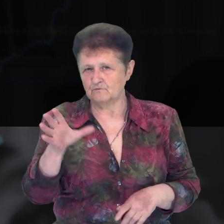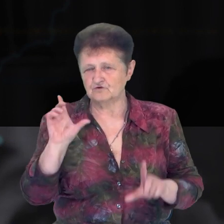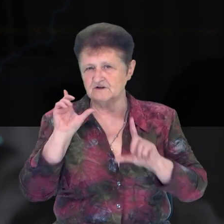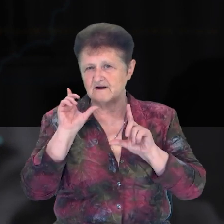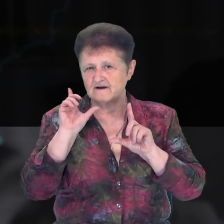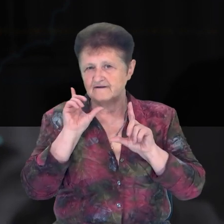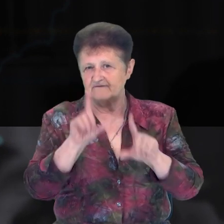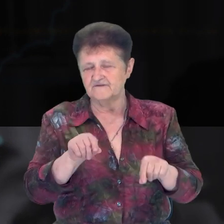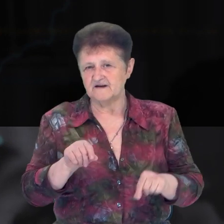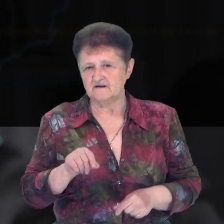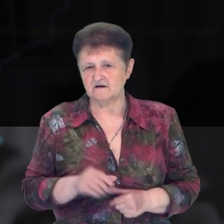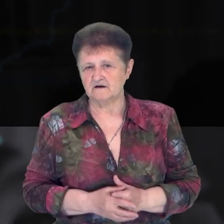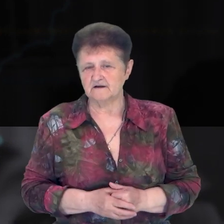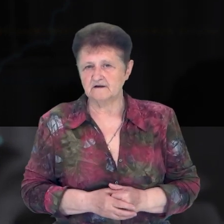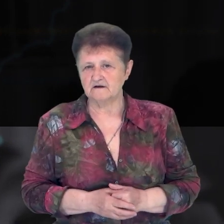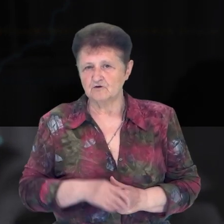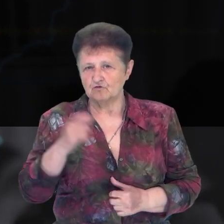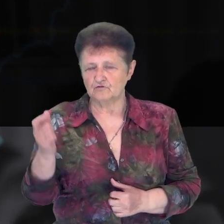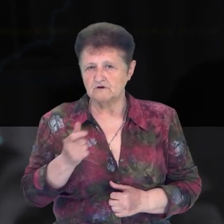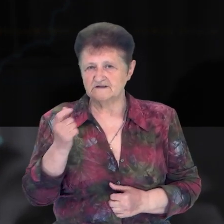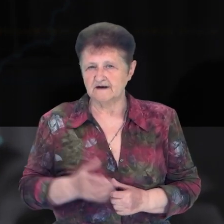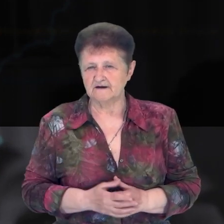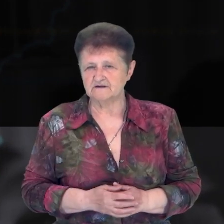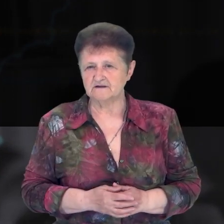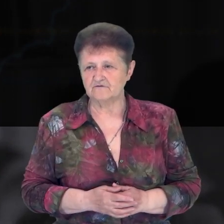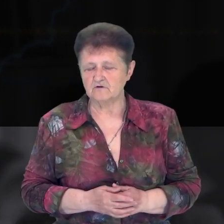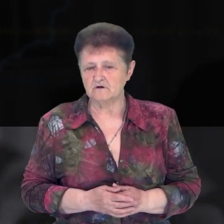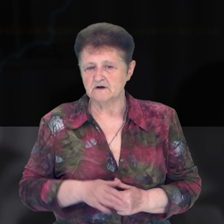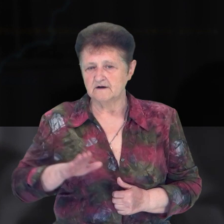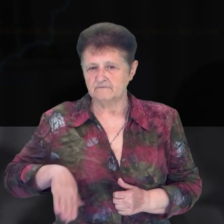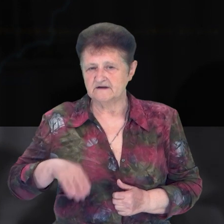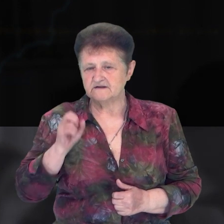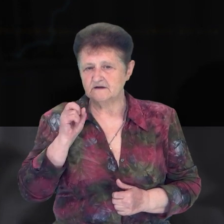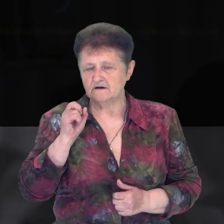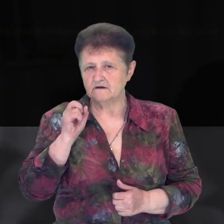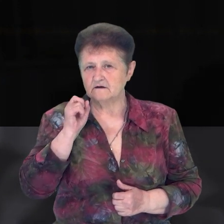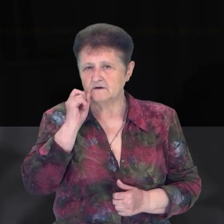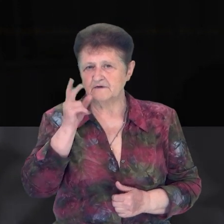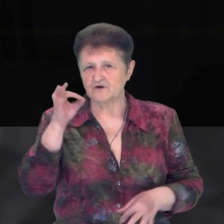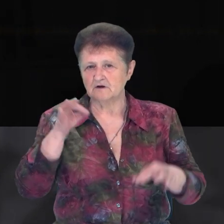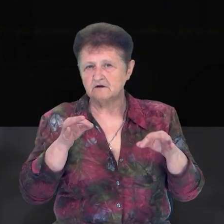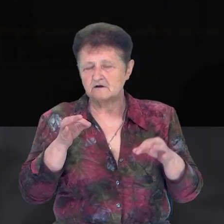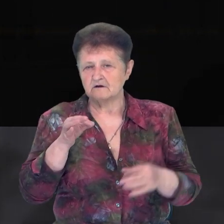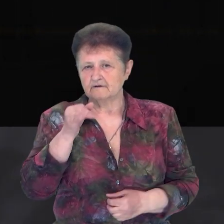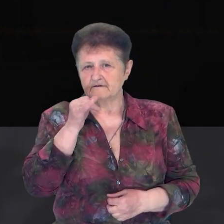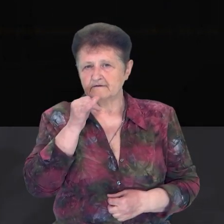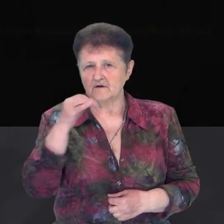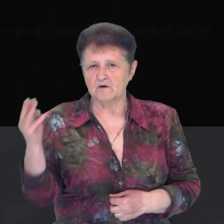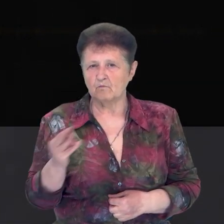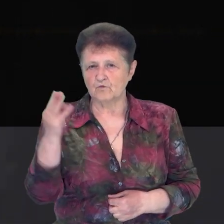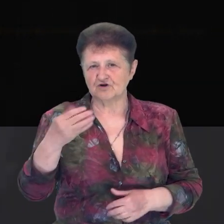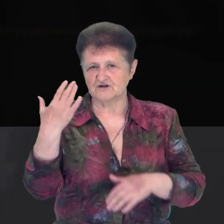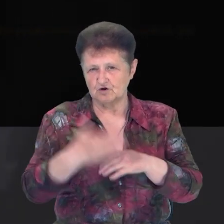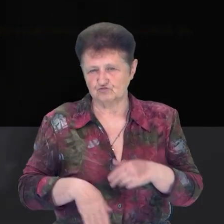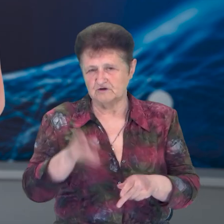ДСНС, ні лісове господарство, погашені. Після тижня вирування вогню, до сьогодні можемо сказати, що пожежа